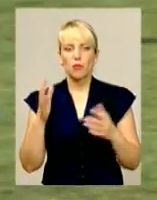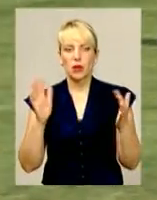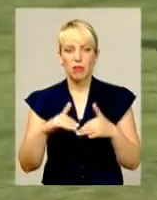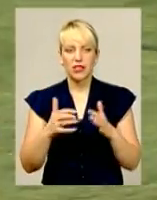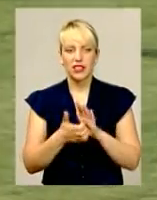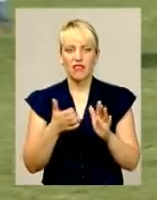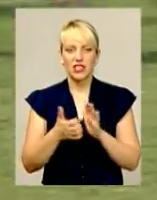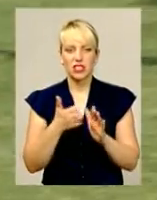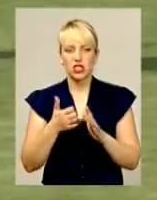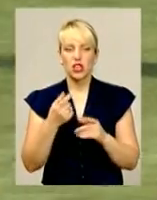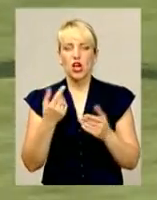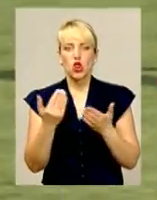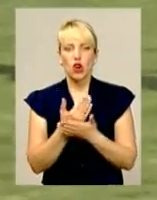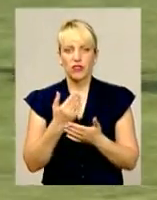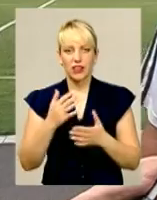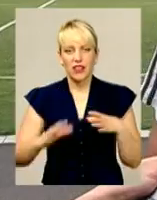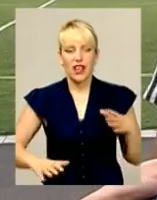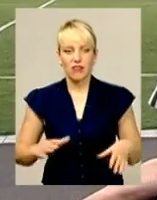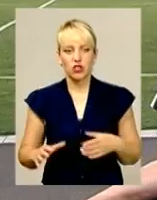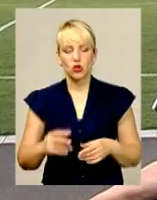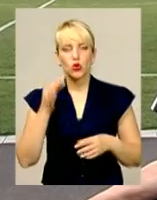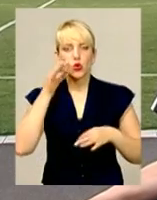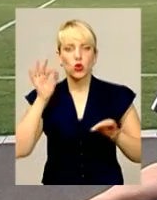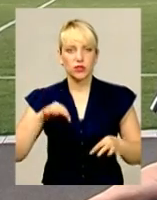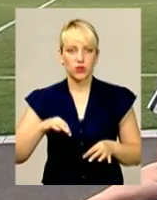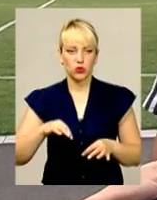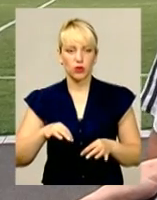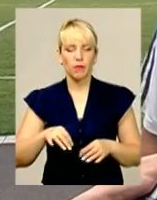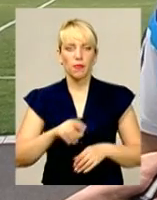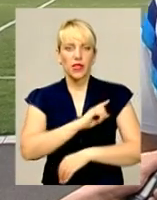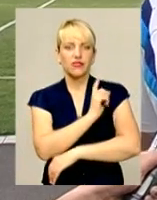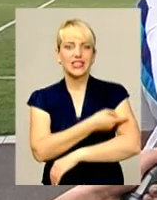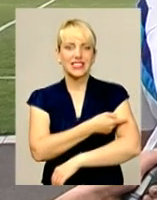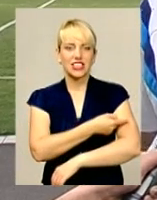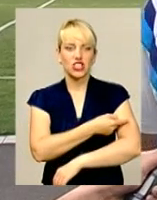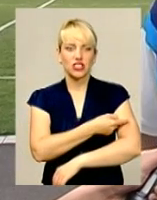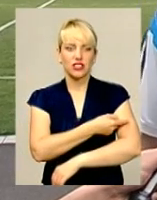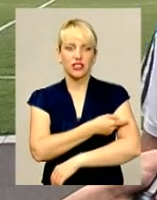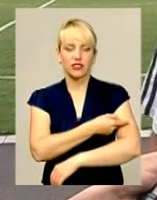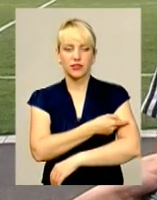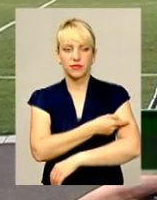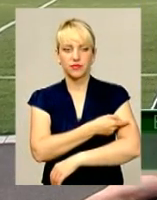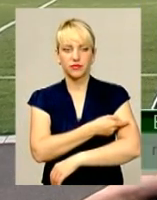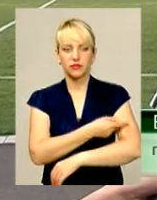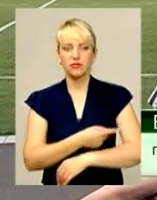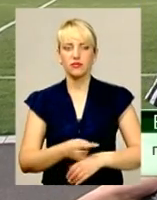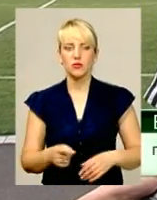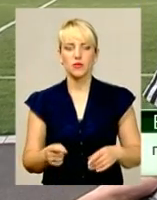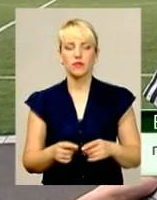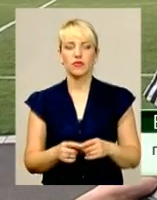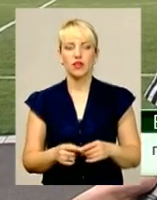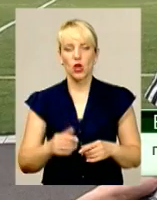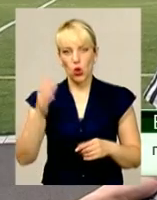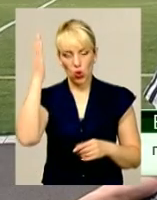вистачило ігрових навичок. І не лише їх. Досвіду фізичних кондицій, іменно ростових